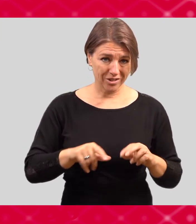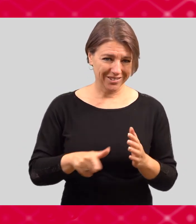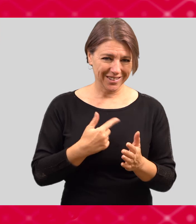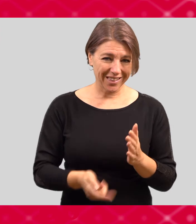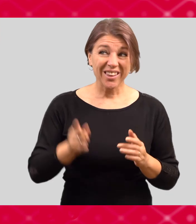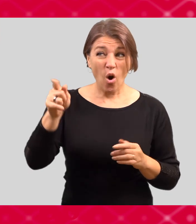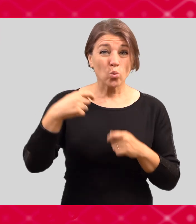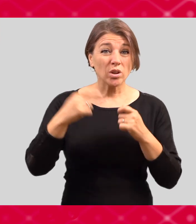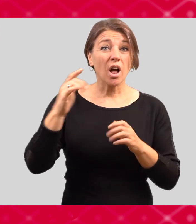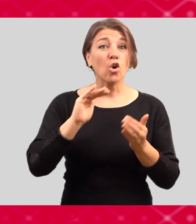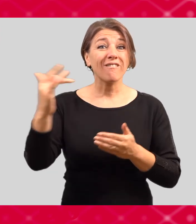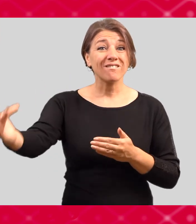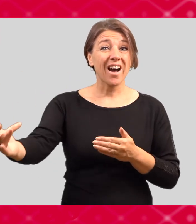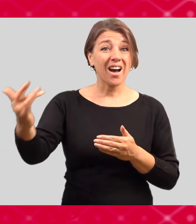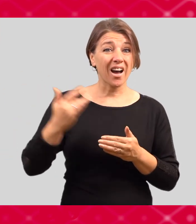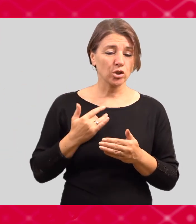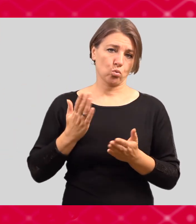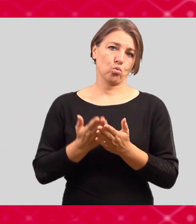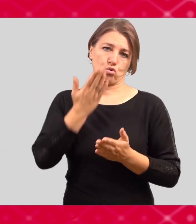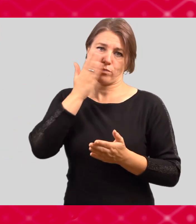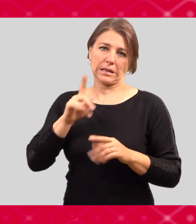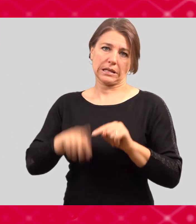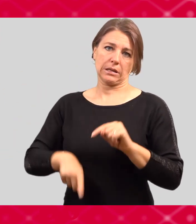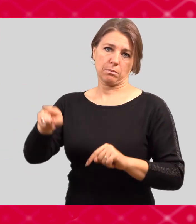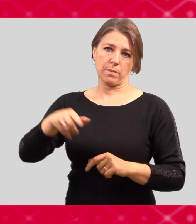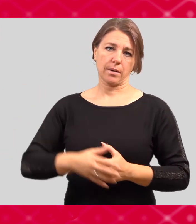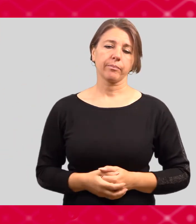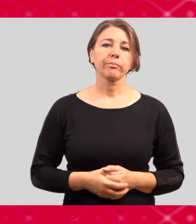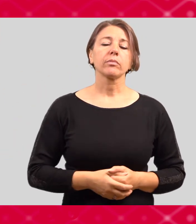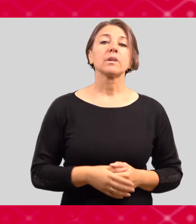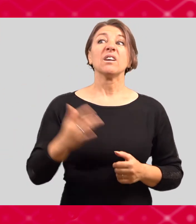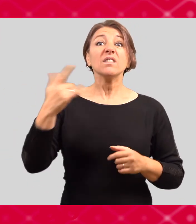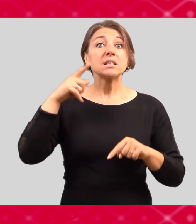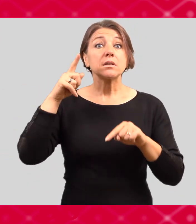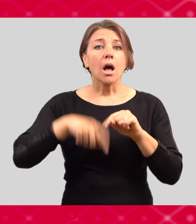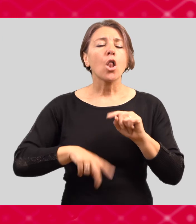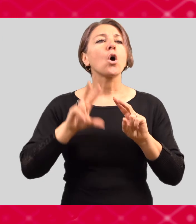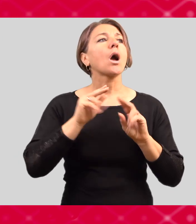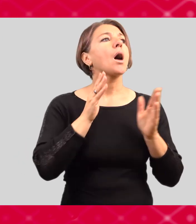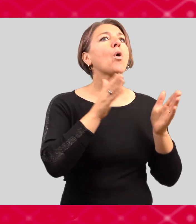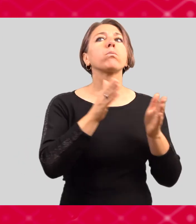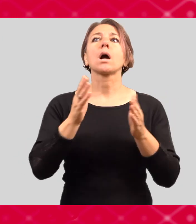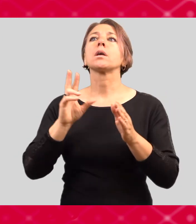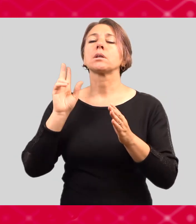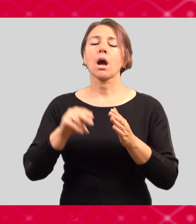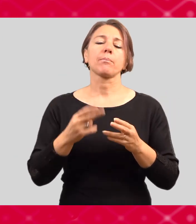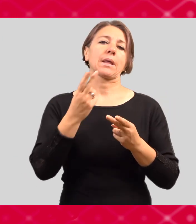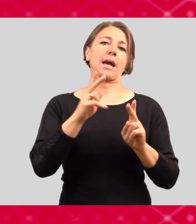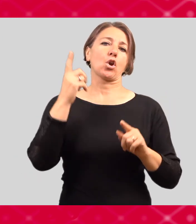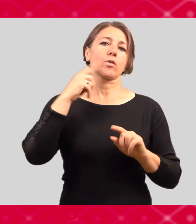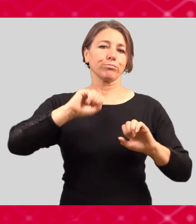obtěžování zavináč.cuni.cz Na tuto e-mailovou adresu